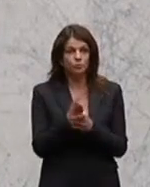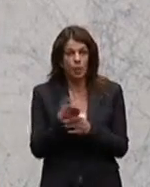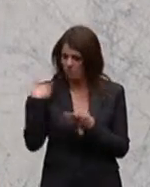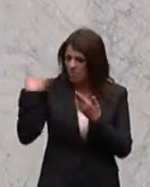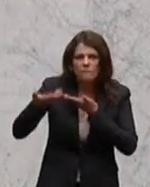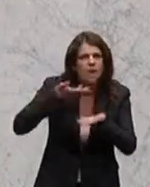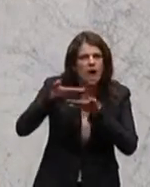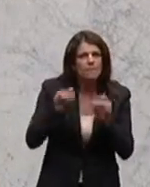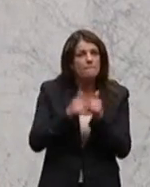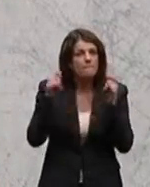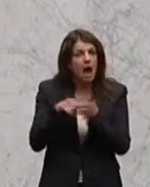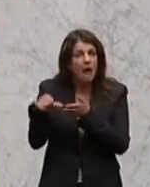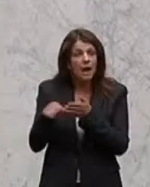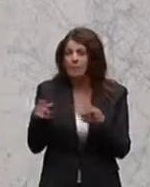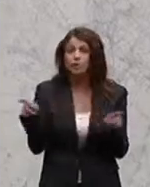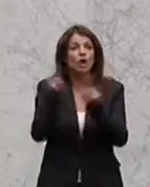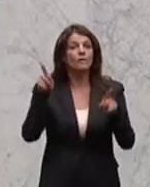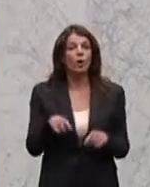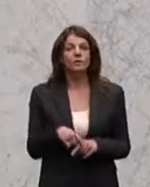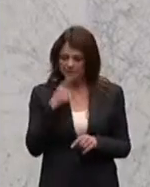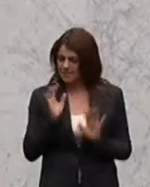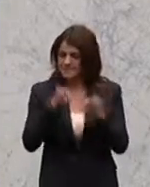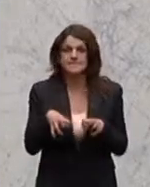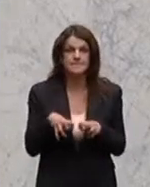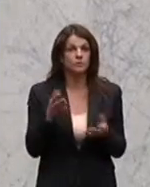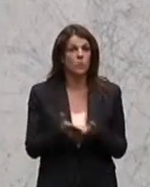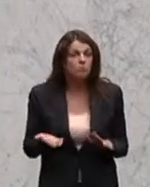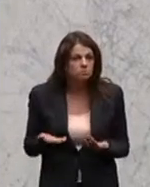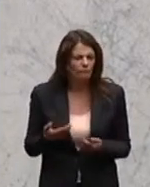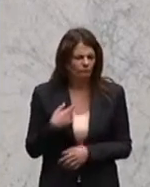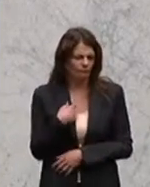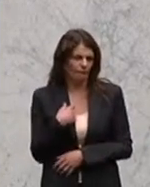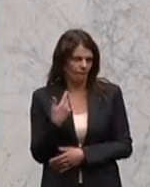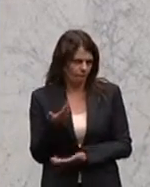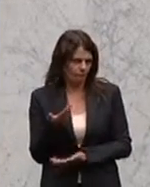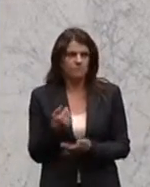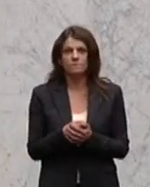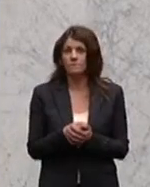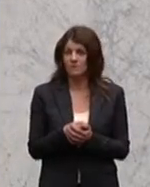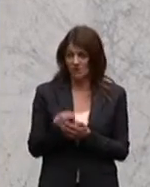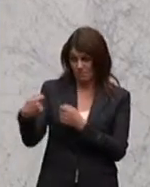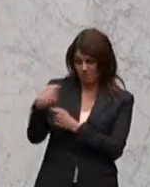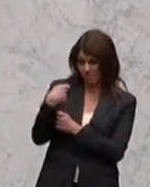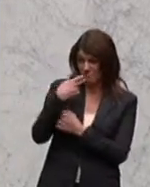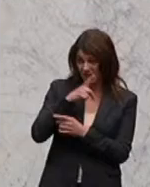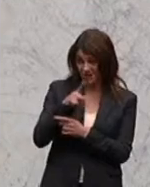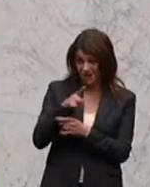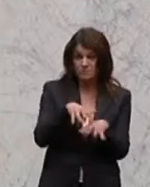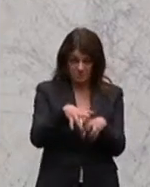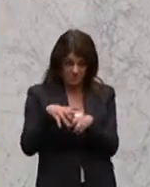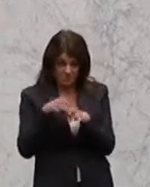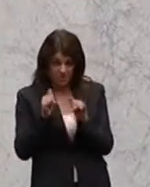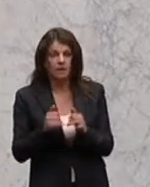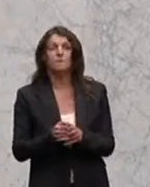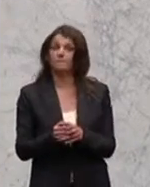Verhandler, wie man die Bankenabgabe eingeführt hat, sofort einmal die Kralle draufgehauen haben. Gut, beitragen wollen Sie nichts. Und das ist, glaube ich,